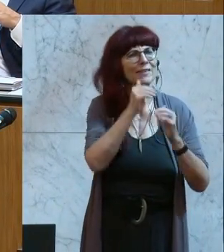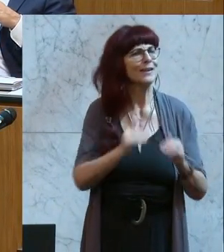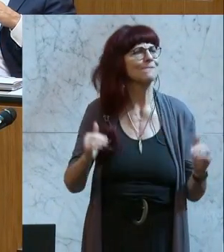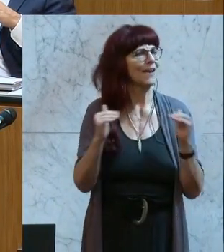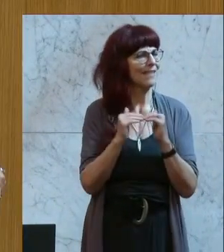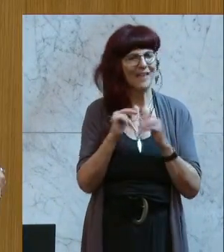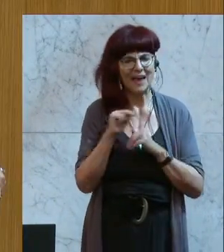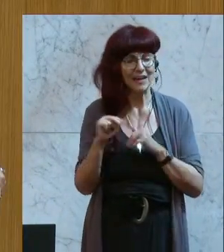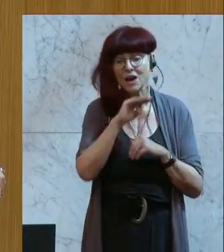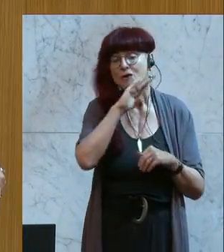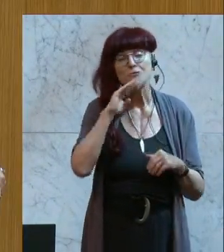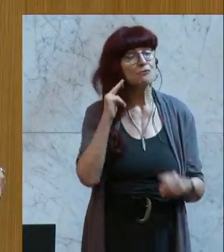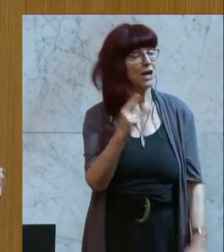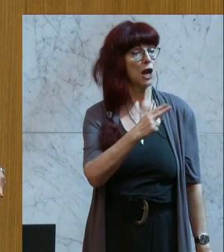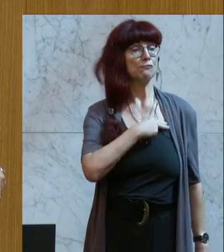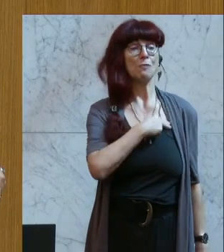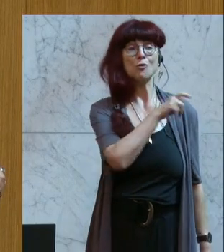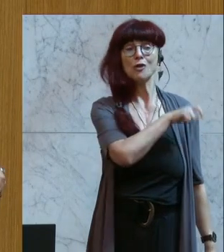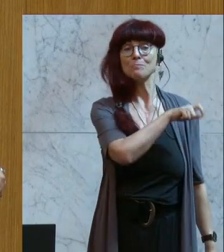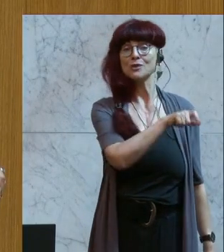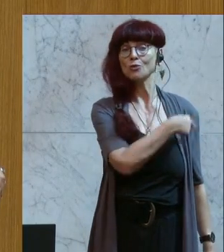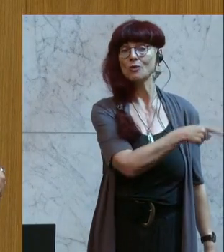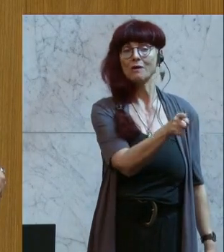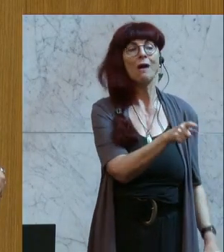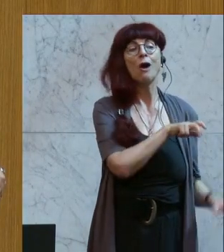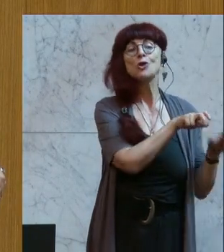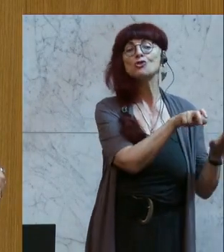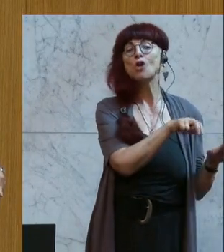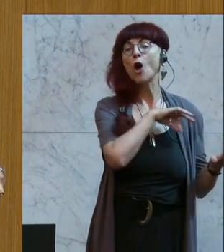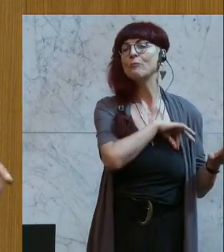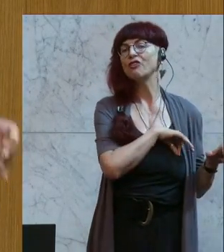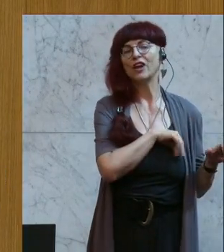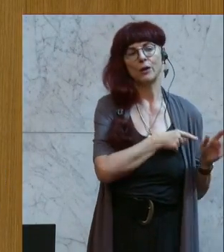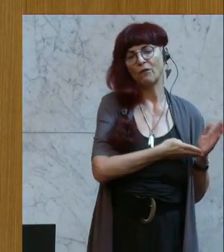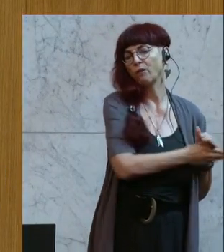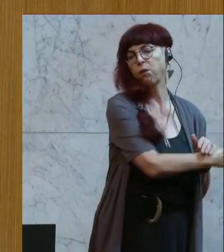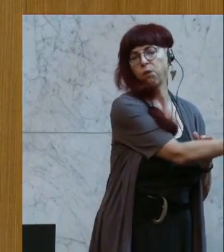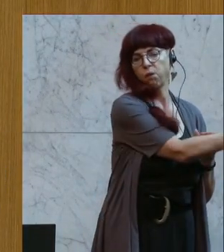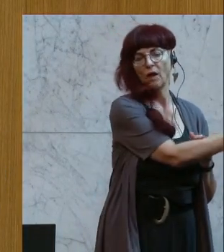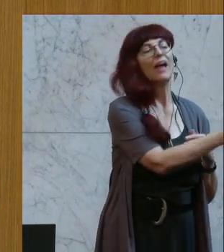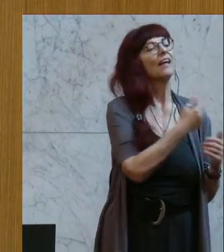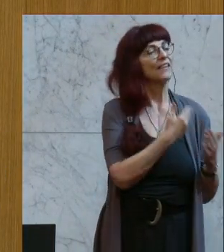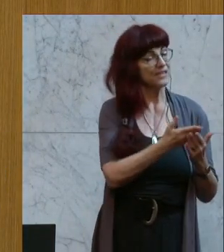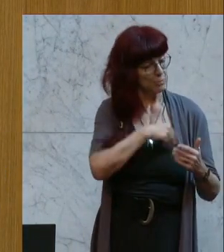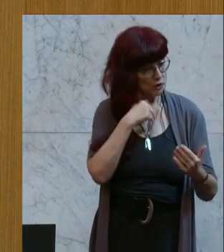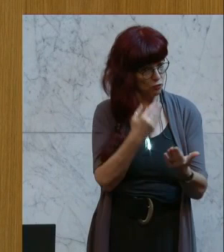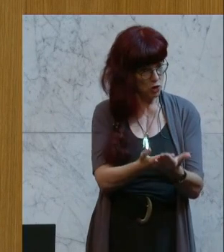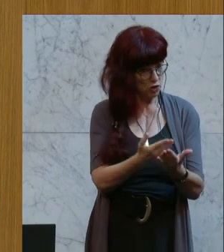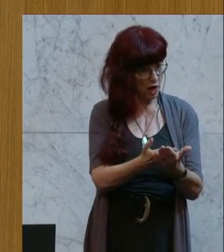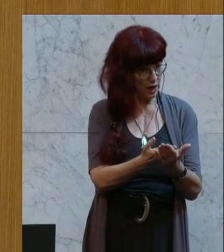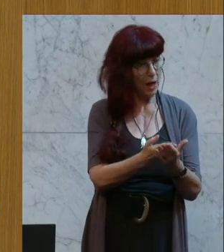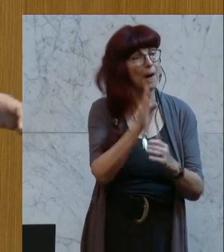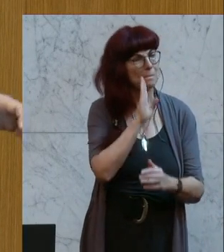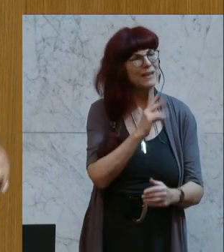dass sich viele, viele Vermögenden ihren steuerlichen Verpflichtungen entziehen. Also würde ich vorschlagen, anstatt Sie bitte